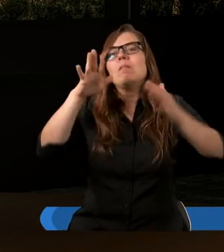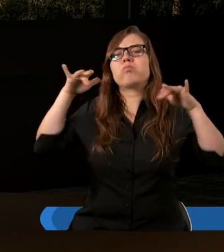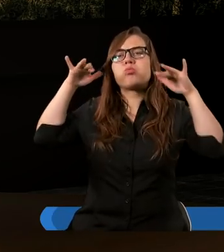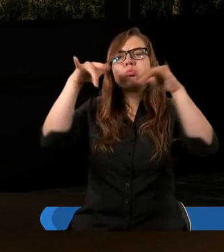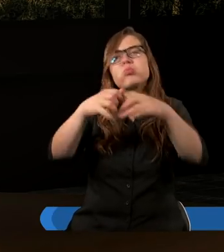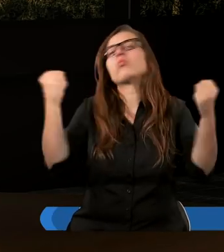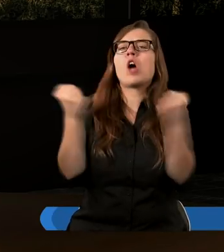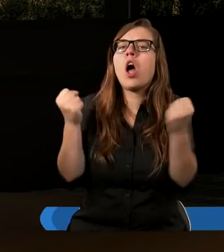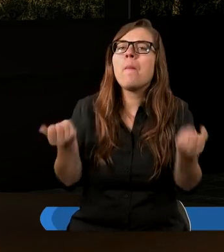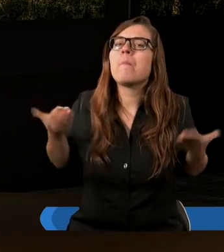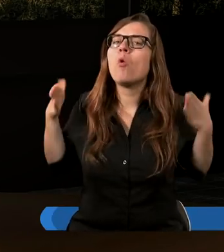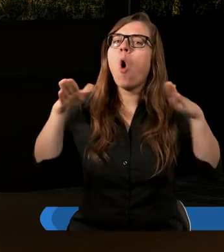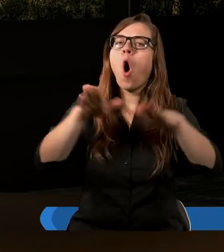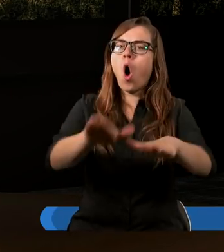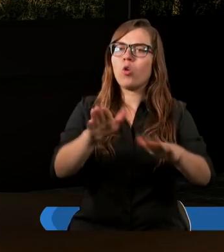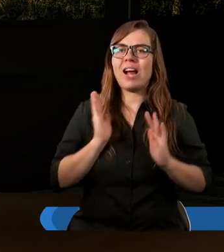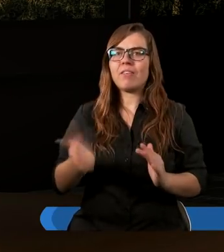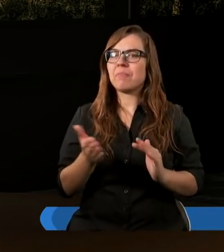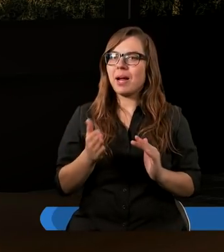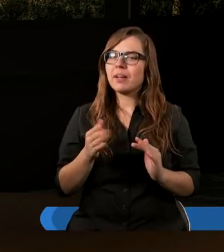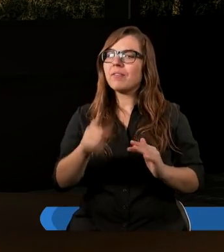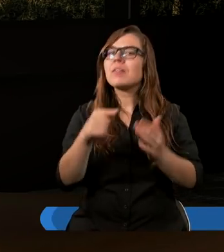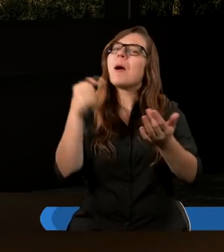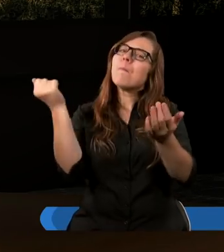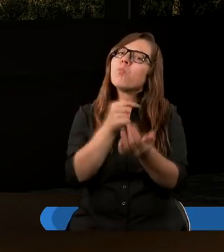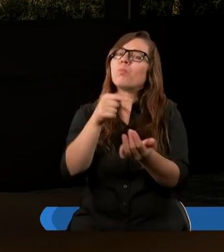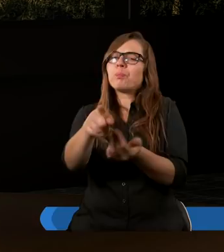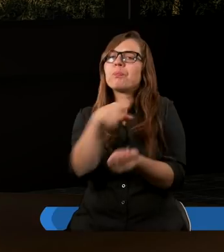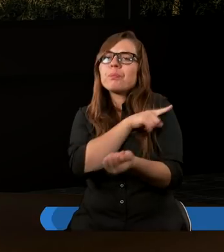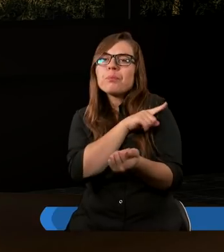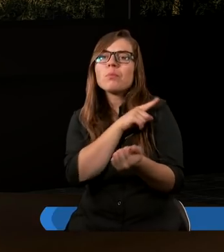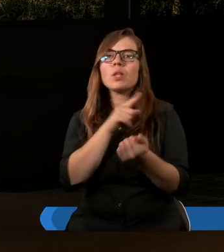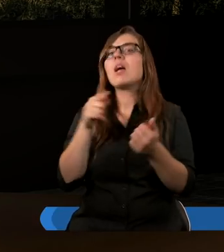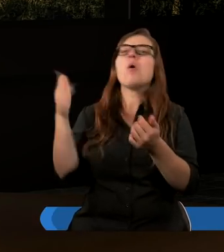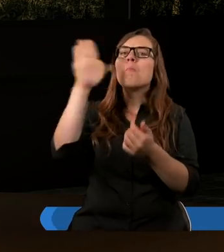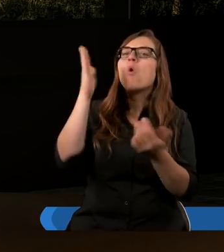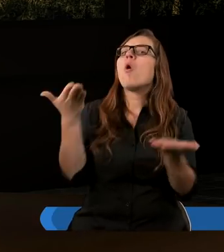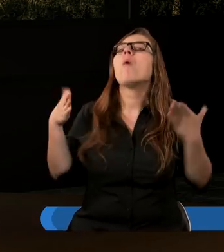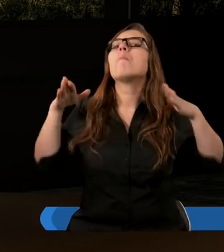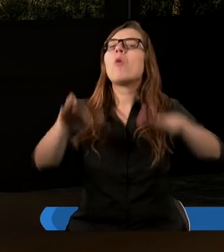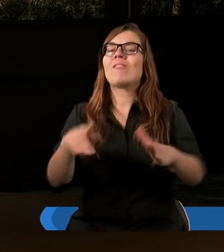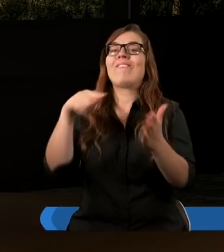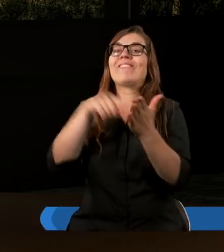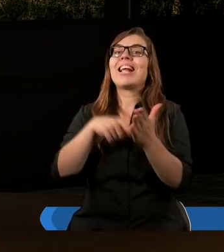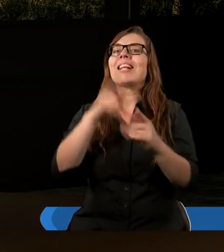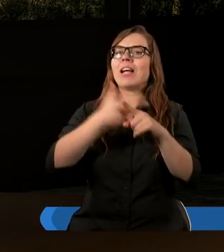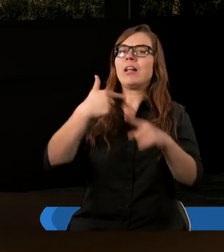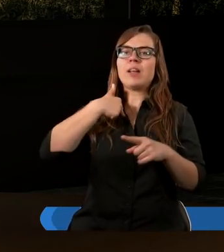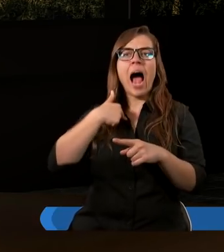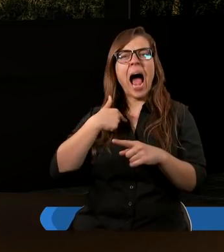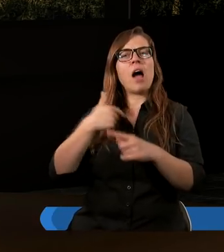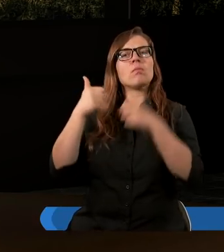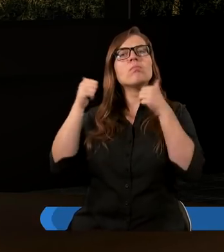właśnie to, co... Zresztą, Leszek, w jaki sposób to przedstawiłeś, że Panu błogosławi właśnie wtedy, kiedy my naprawdę trzymamy się Jego,